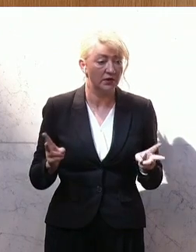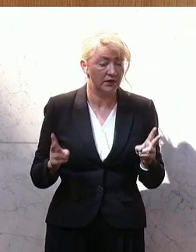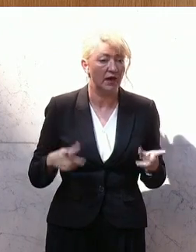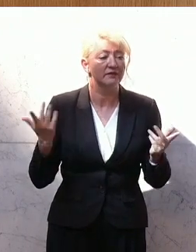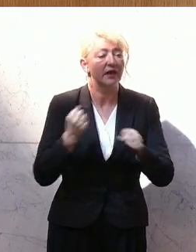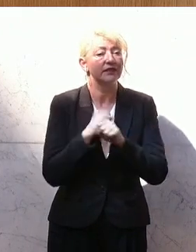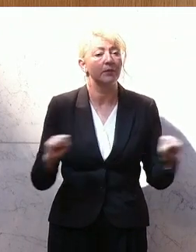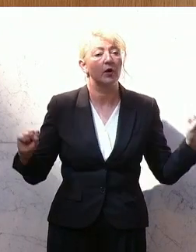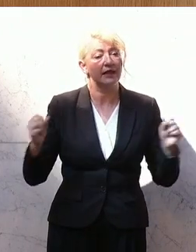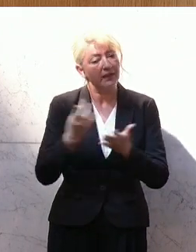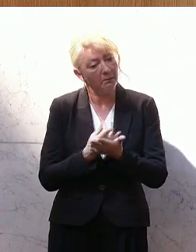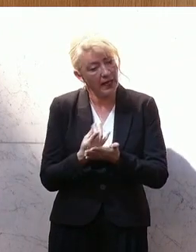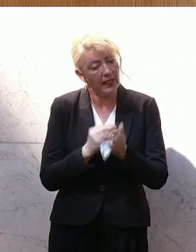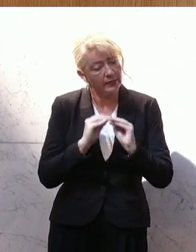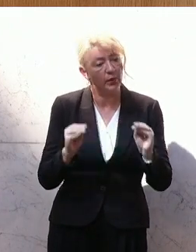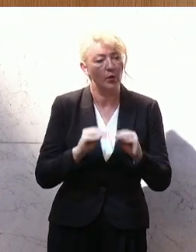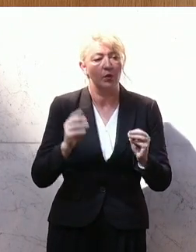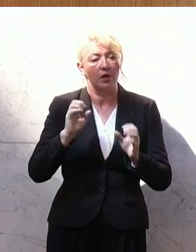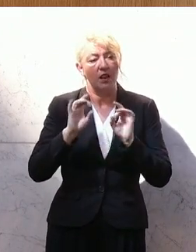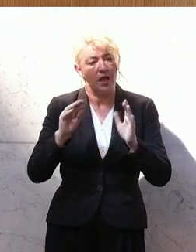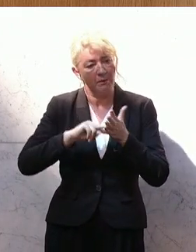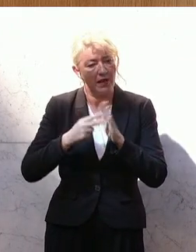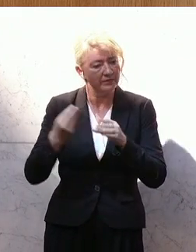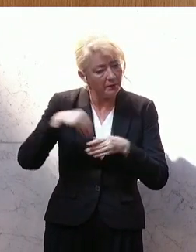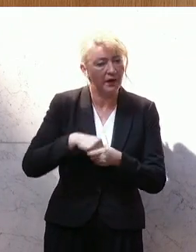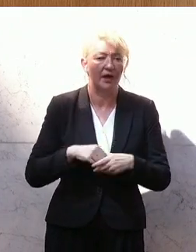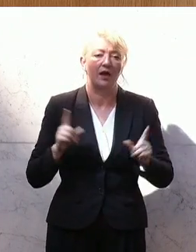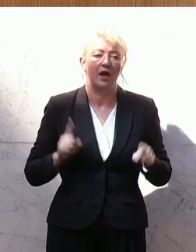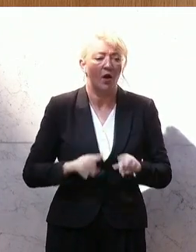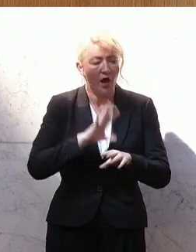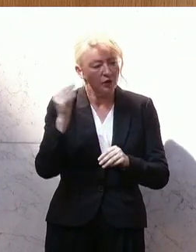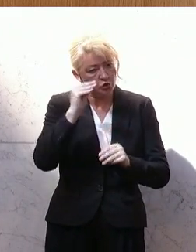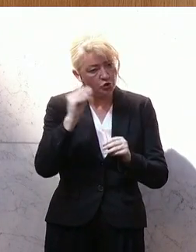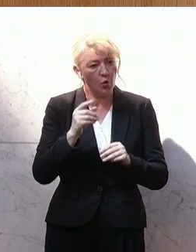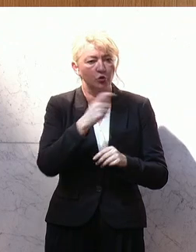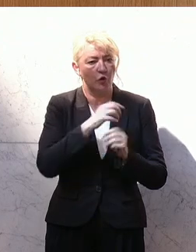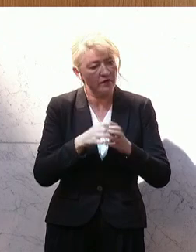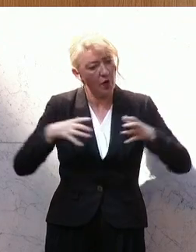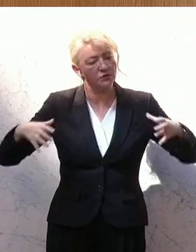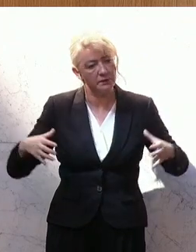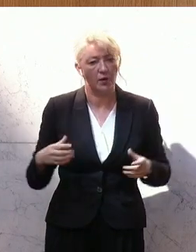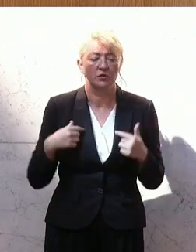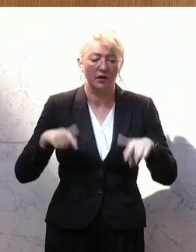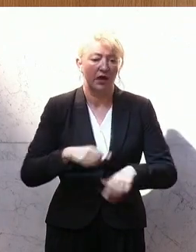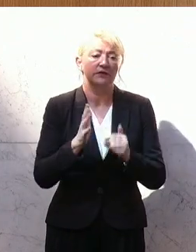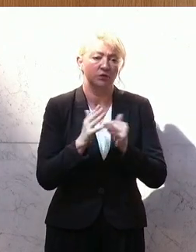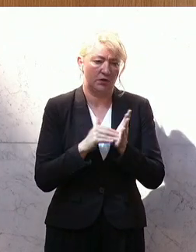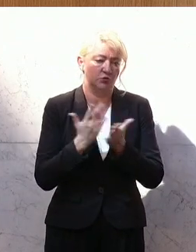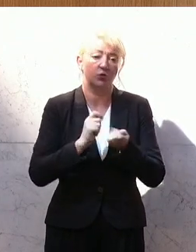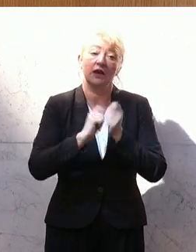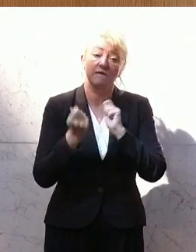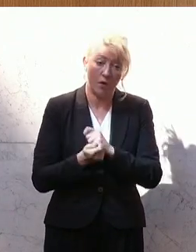Demokratiebildung in den Lehrplänen umfassend ausgebaut, auf allen Schulstufen. Und ich habe das System reformiert.